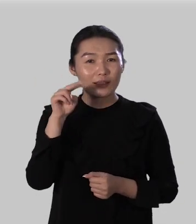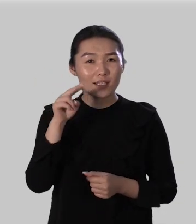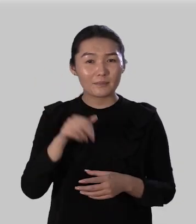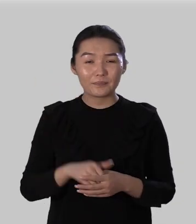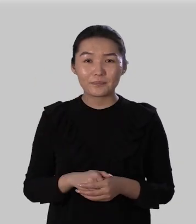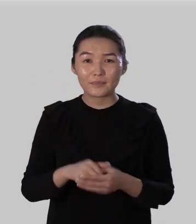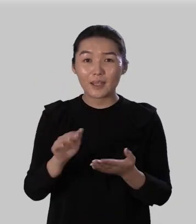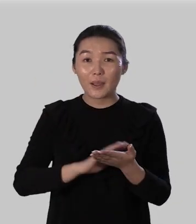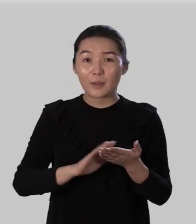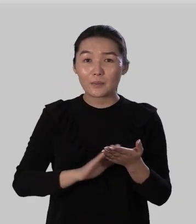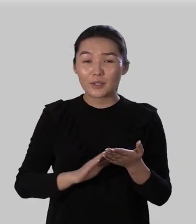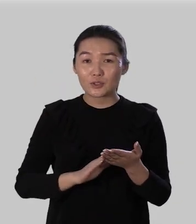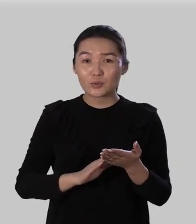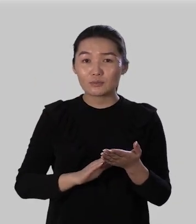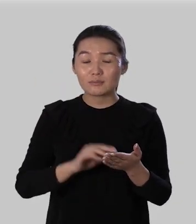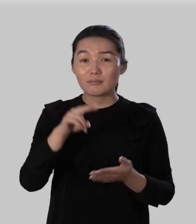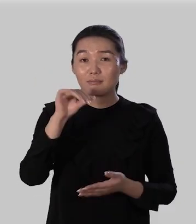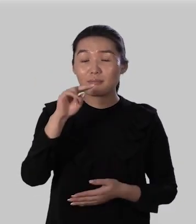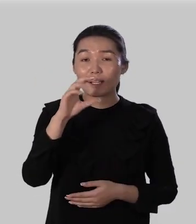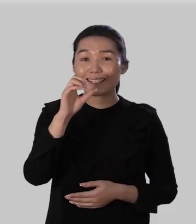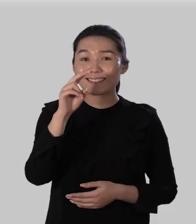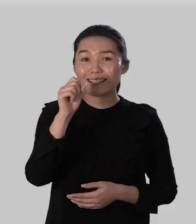пишу подсказать